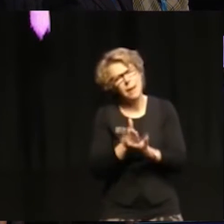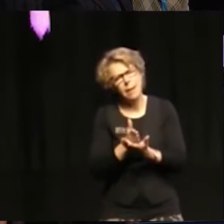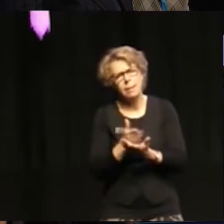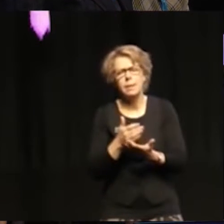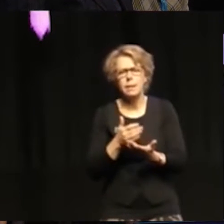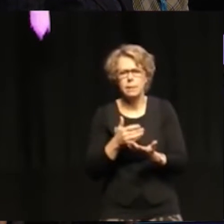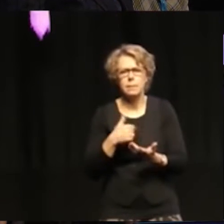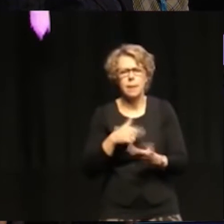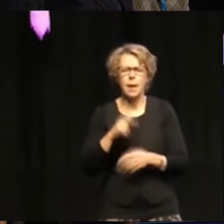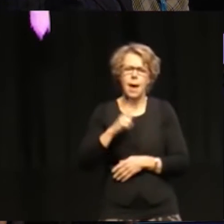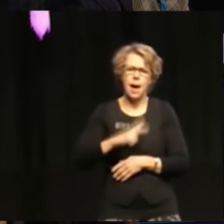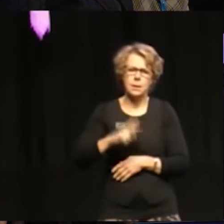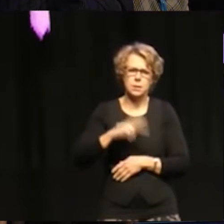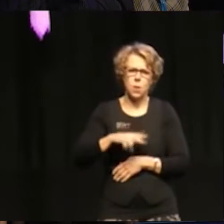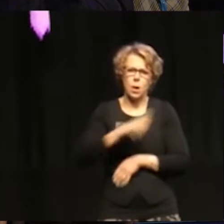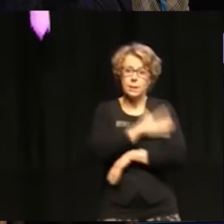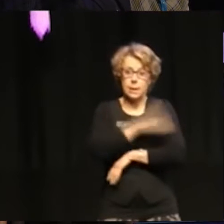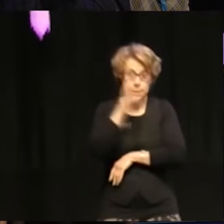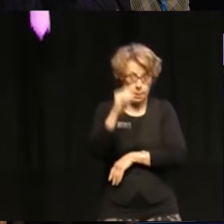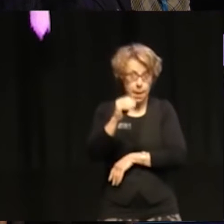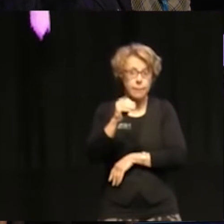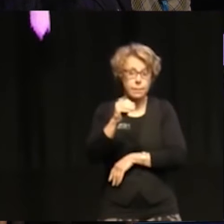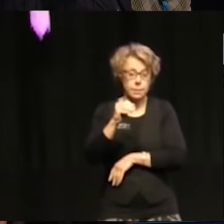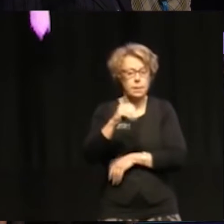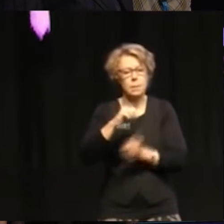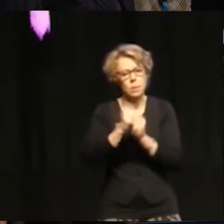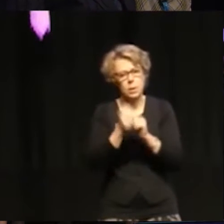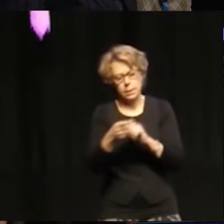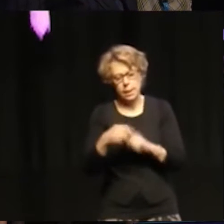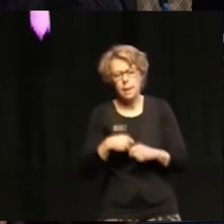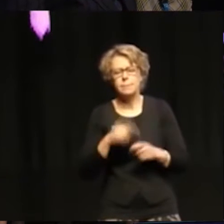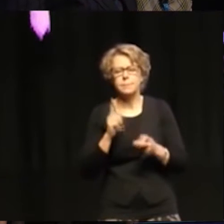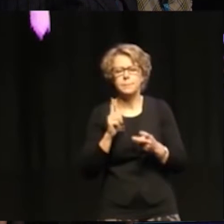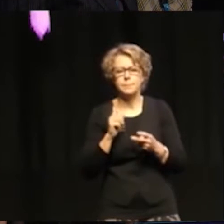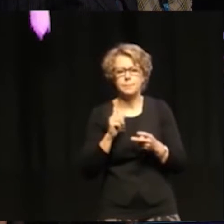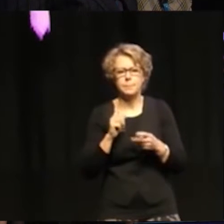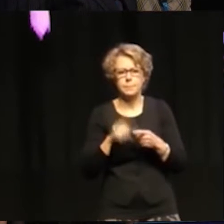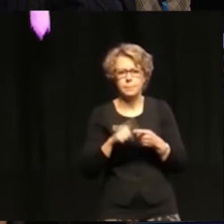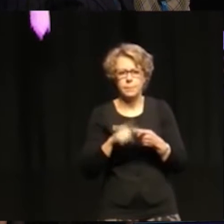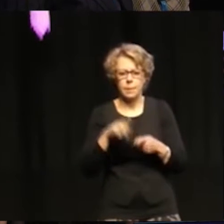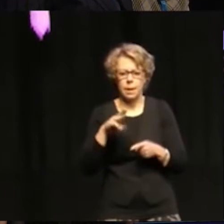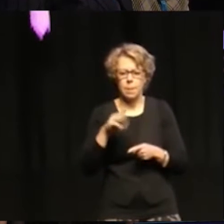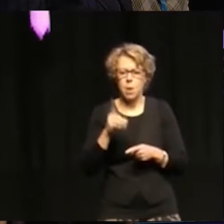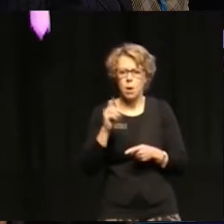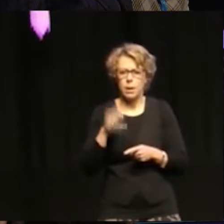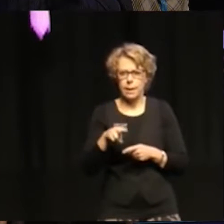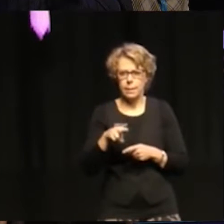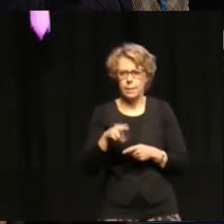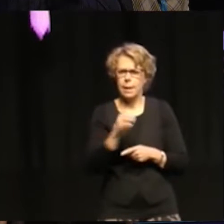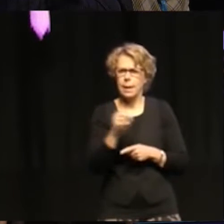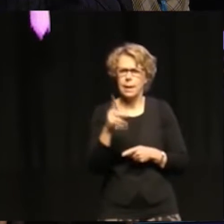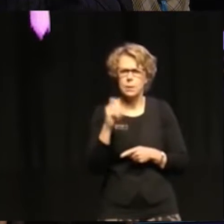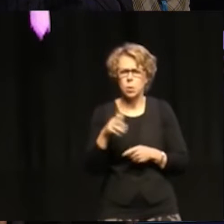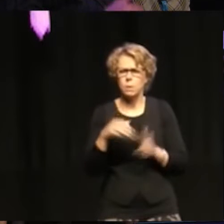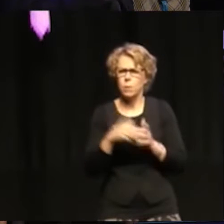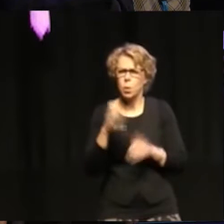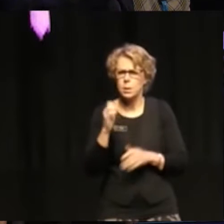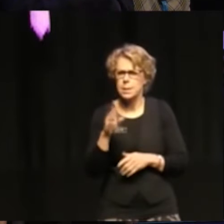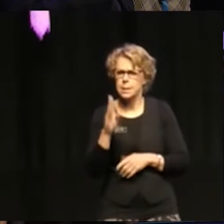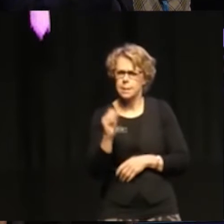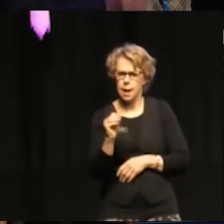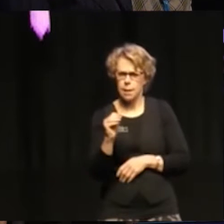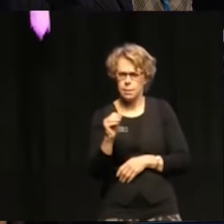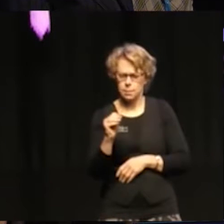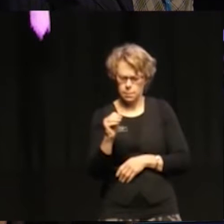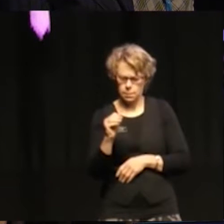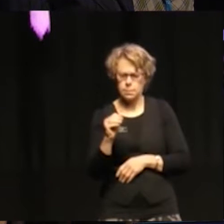ansvariga tjänstemän, politiker. Det är Malin Elissson från Sida som har jobbat både på